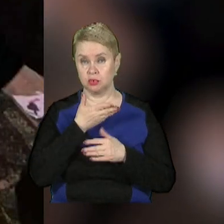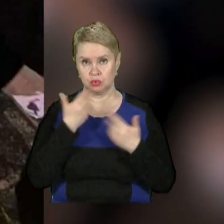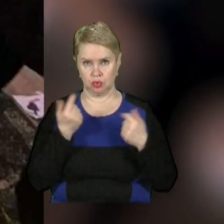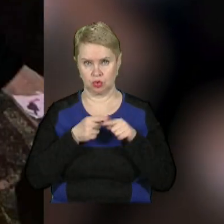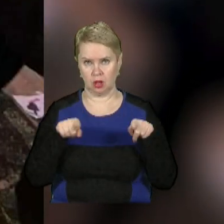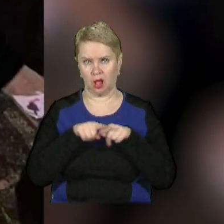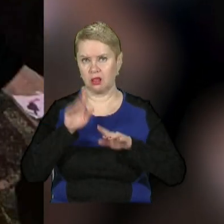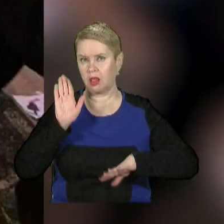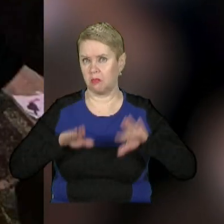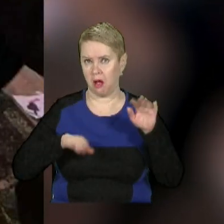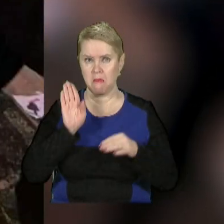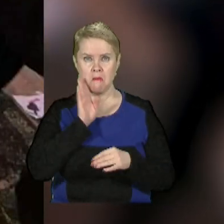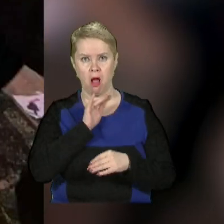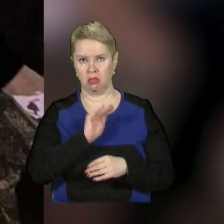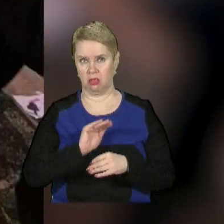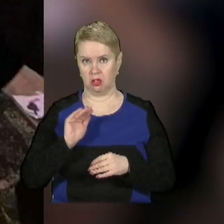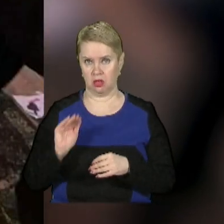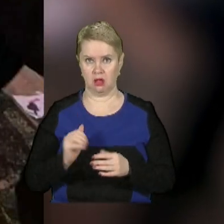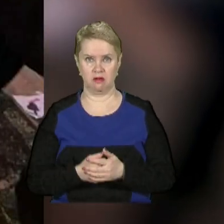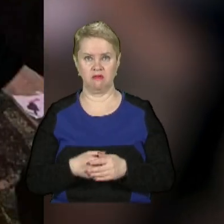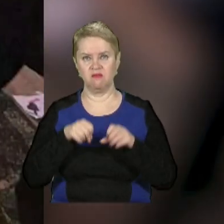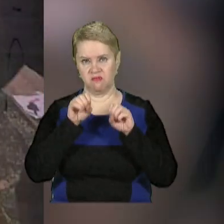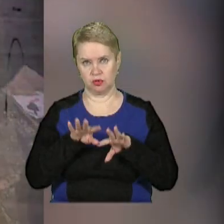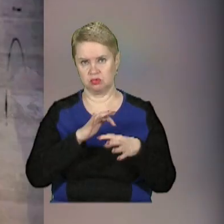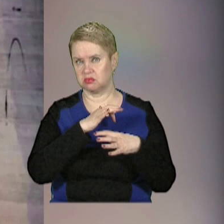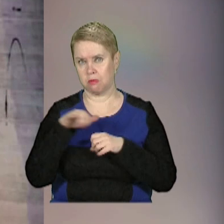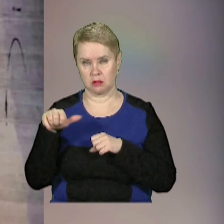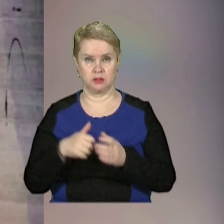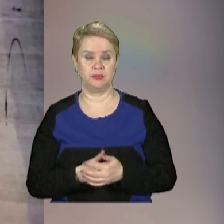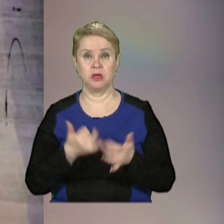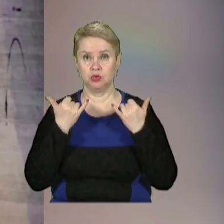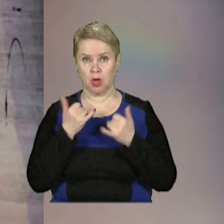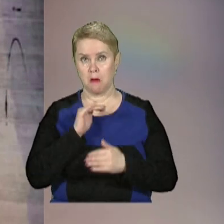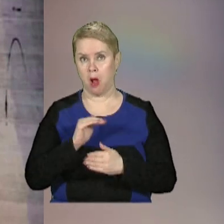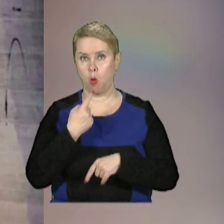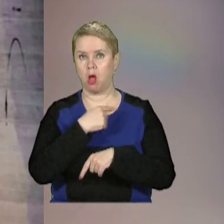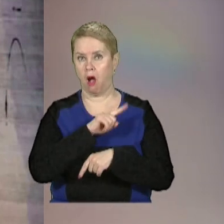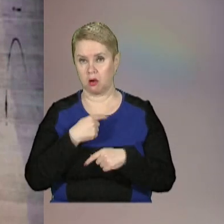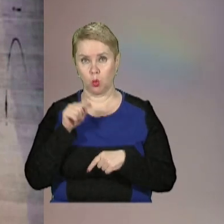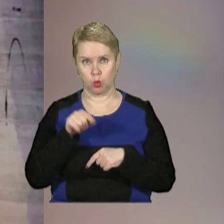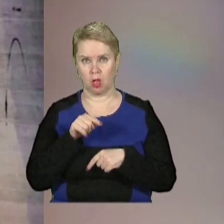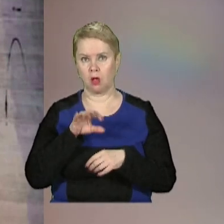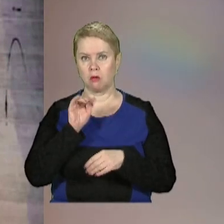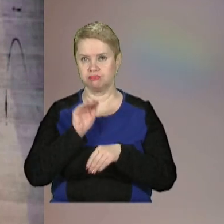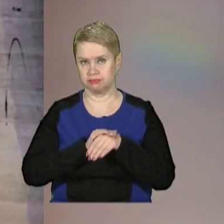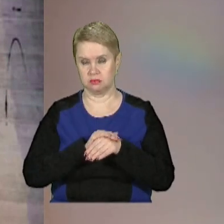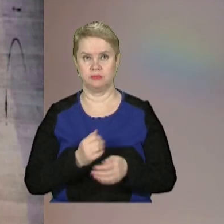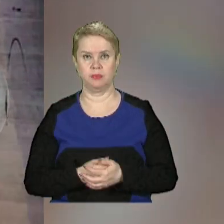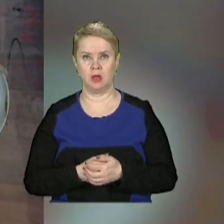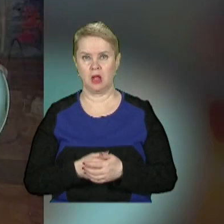Через таке недбальство матері дітей вирішили забрати. Зараз малеча у лікарні. У них діагностували